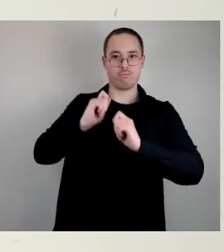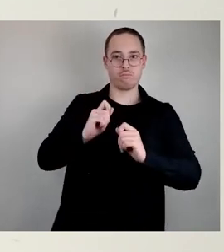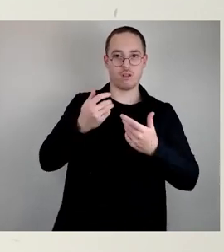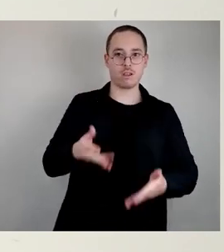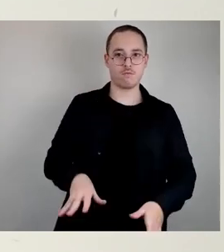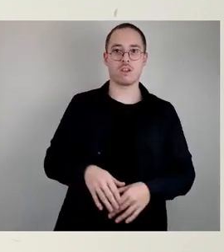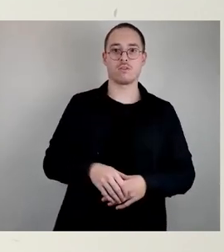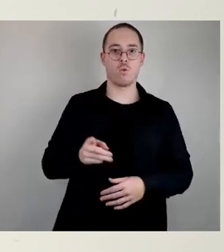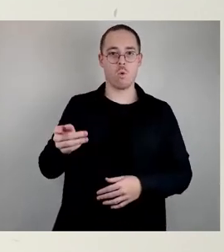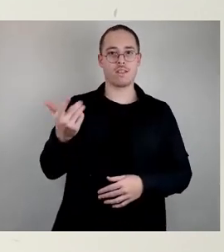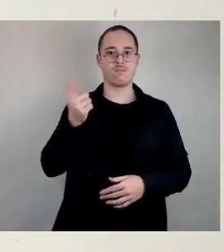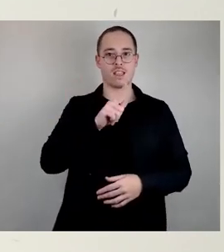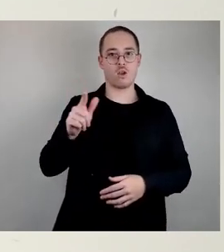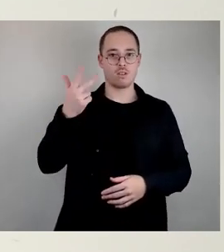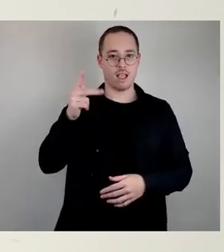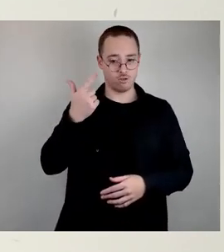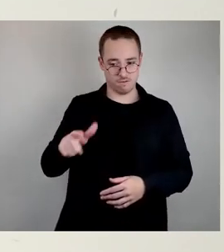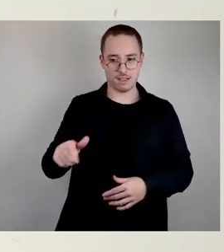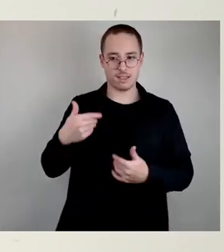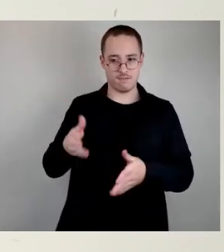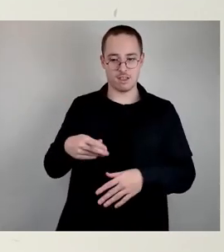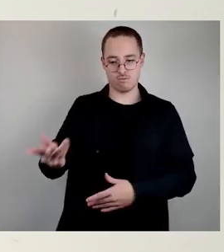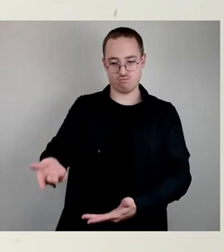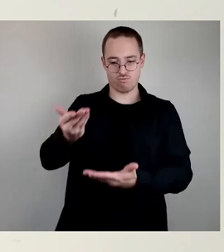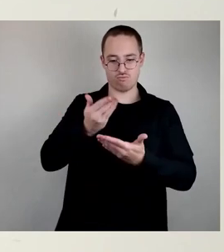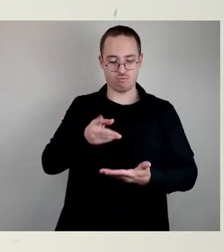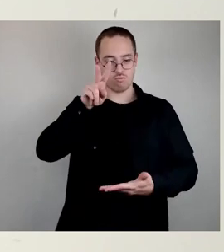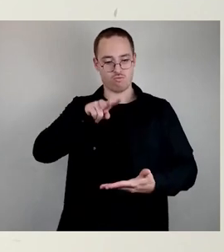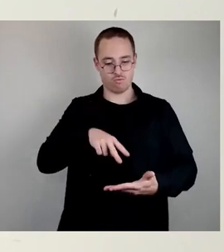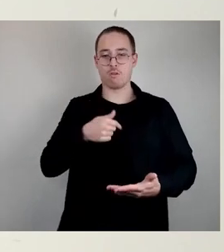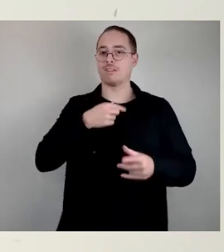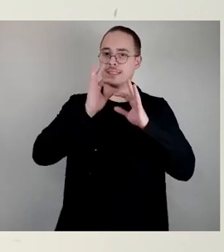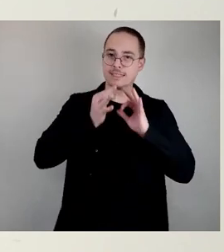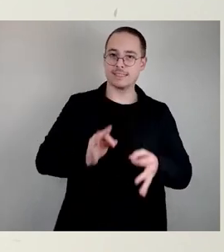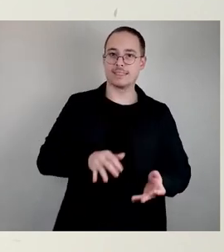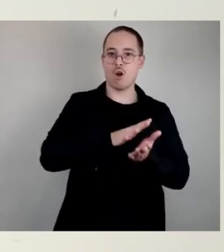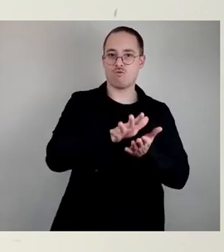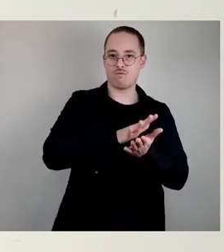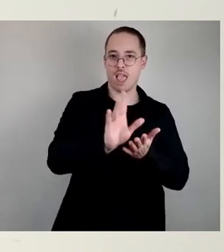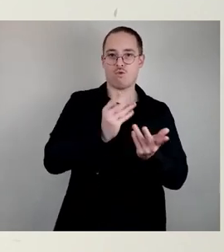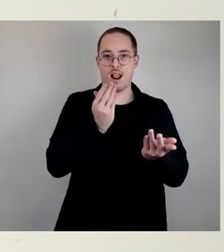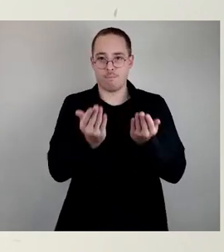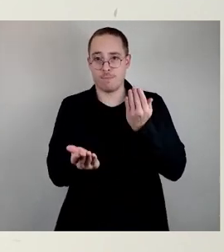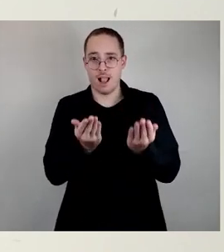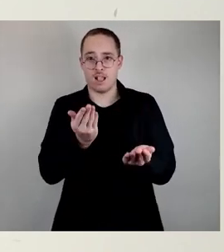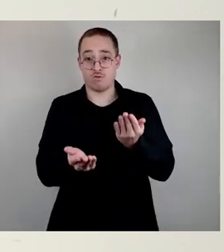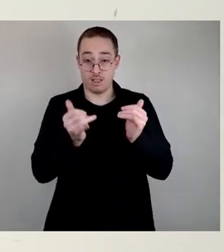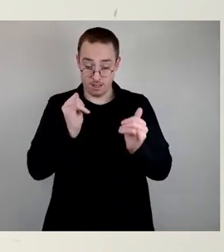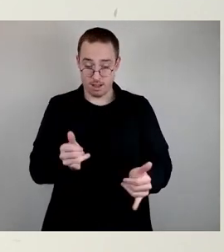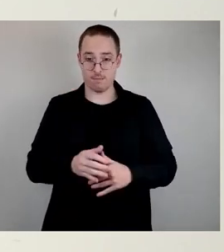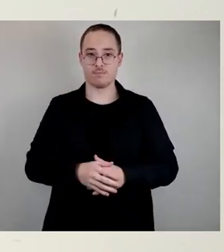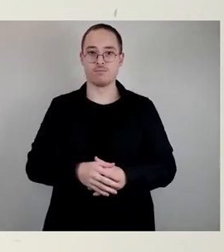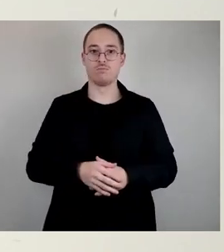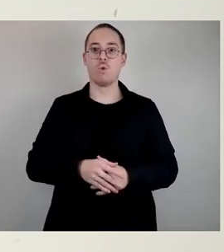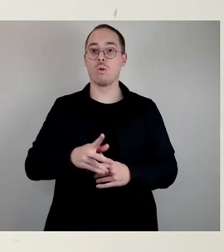die auch im Amt für Schulen gründlich auswerten, beziehungsweise dort noch einmal abgleichen. Und auch wenn der Schulnetzplan für fünf